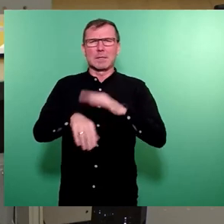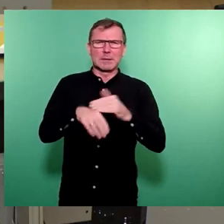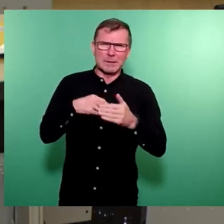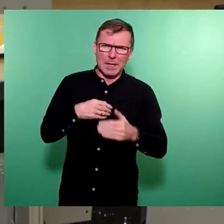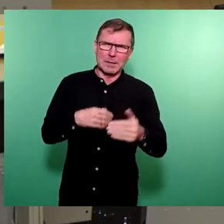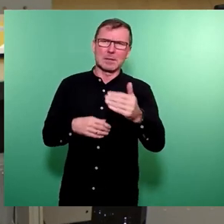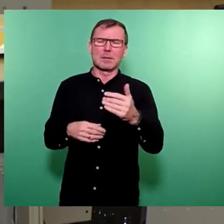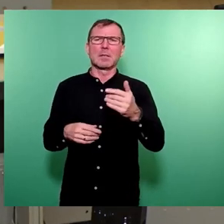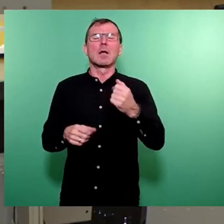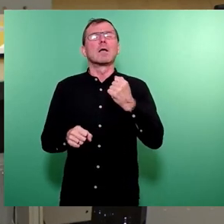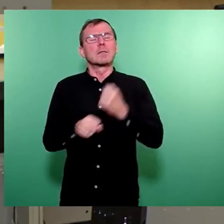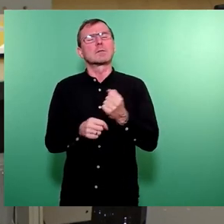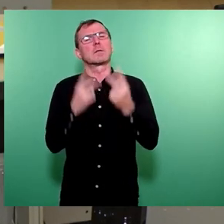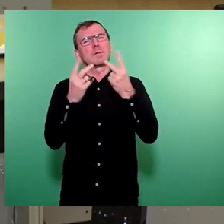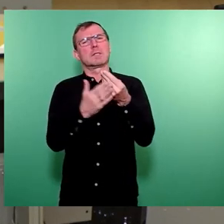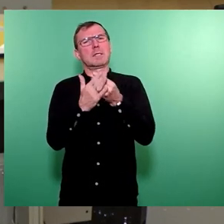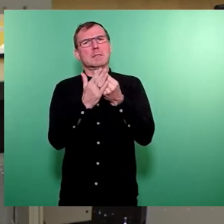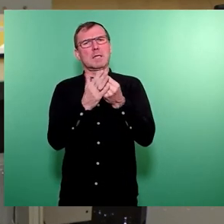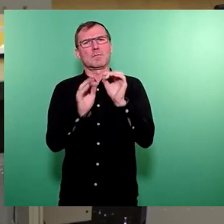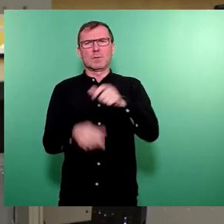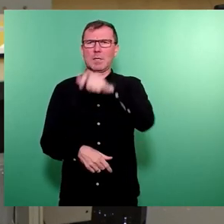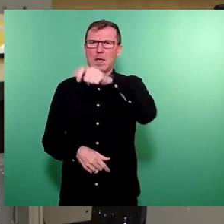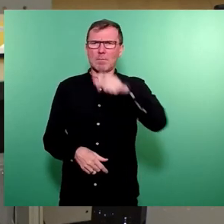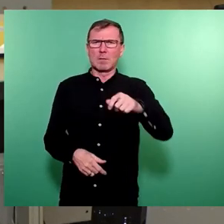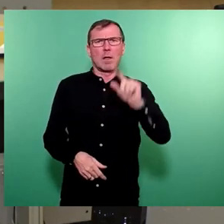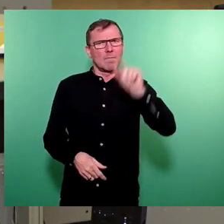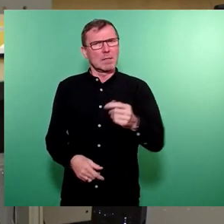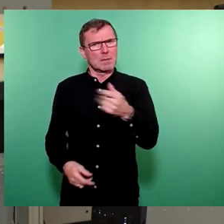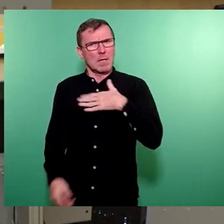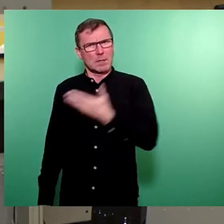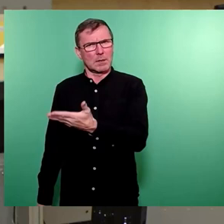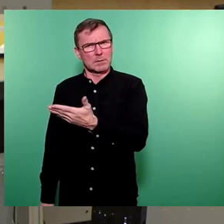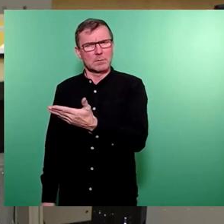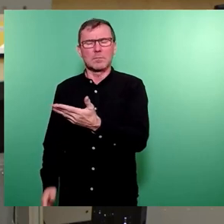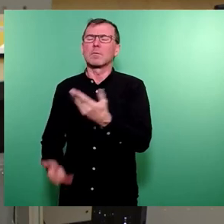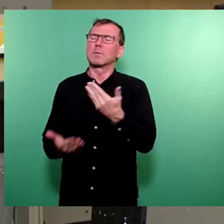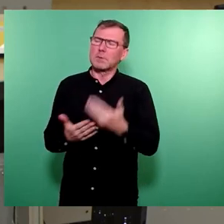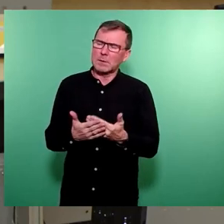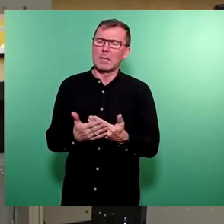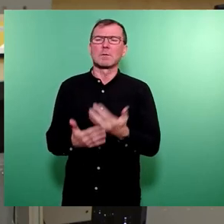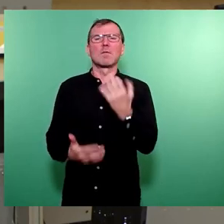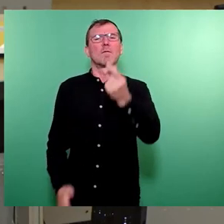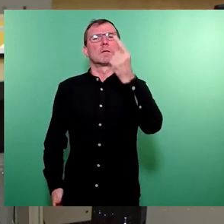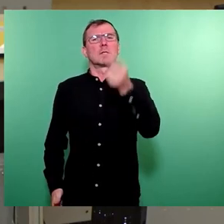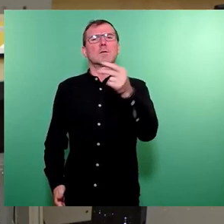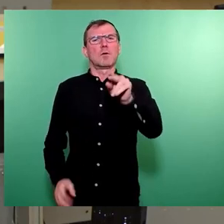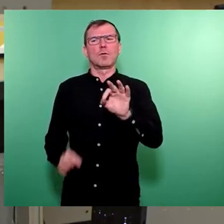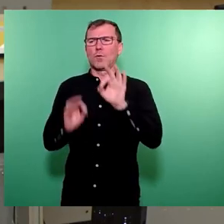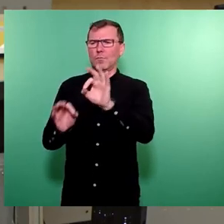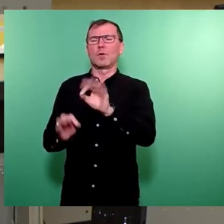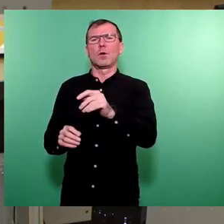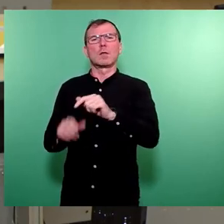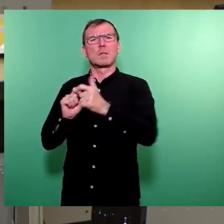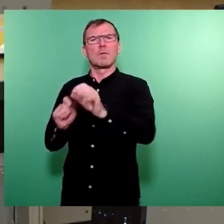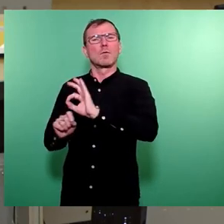befinden, ist das ein wichtiges Zeichen auch für die Menschen mit wenig Geld in unserer Stadt. Und deswegen sind diese 50.000 Euro gutes und richtig